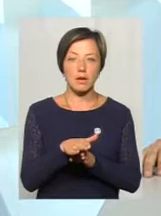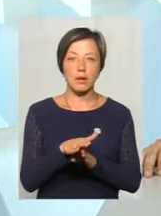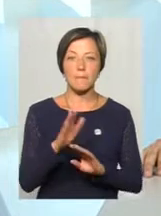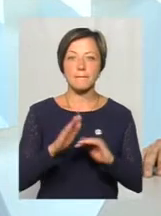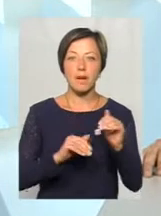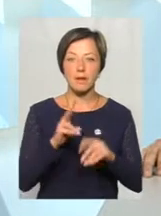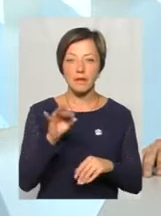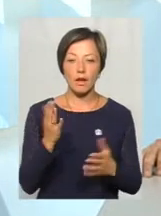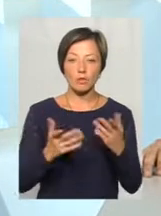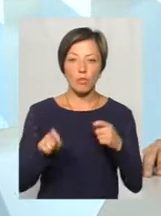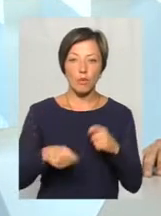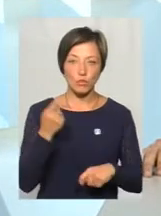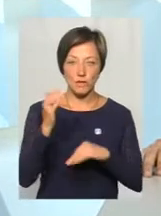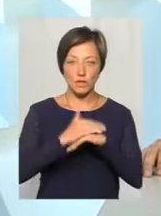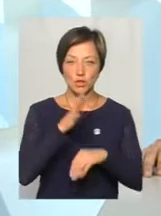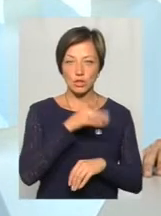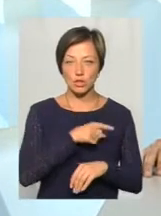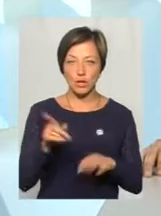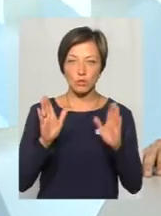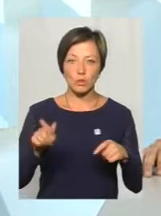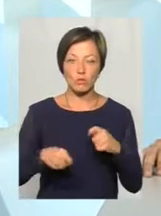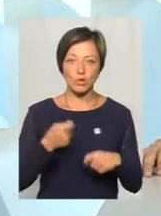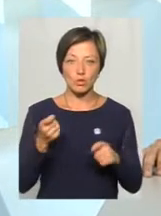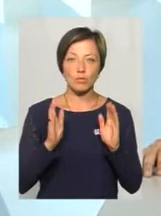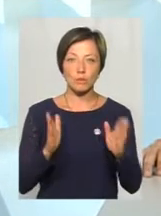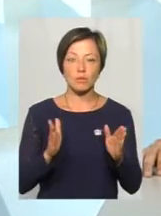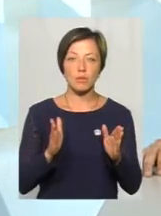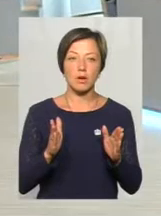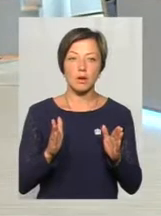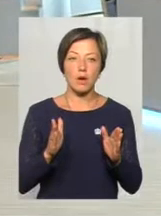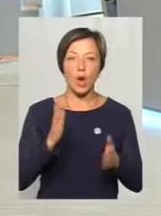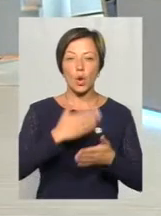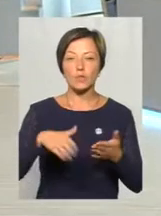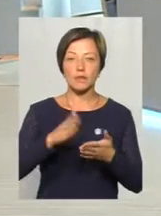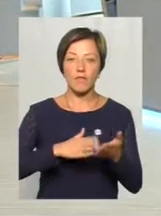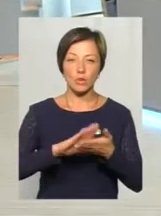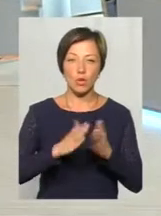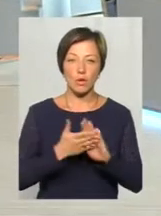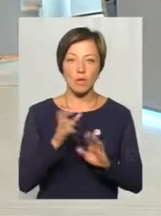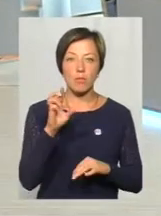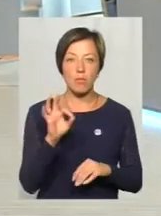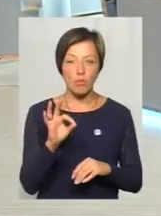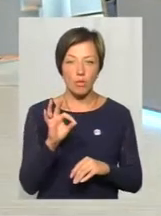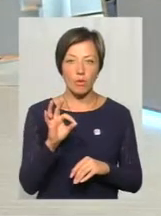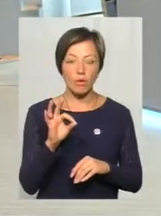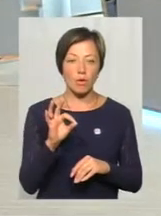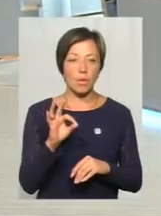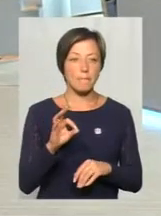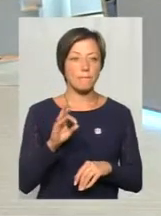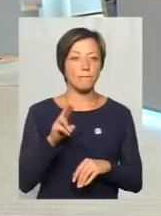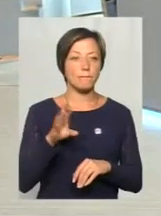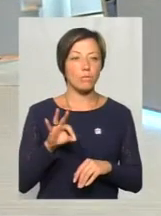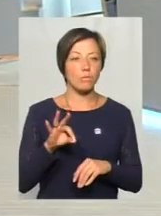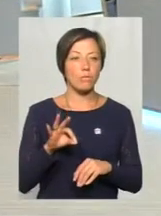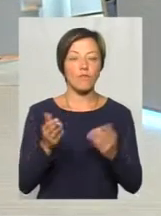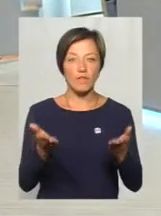буде порушення, особливо в вечірній час буде порушення, ми будемо розривати договори. Тому що, ви